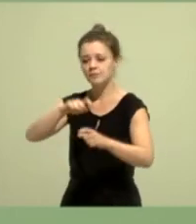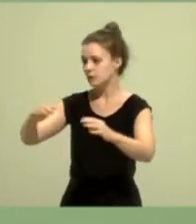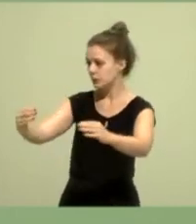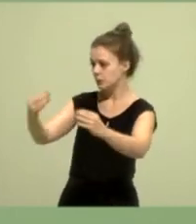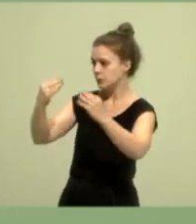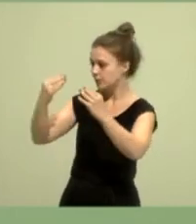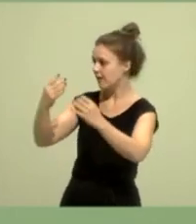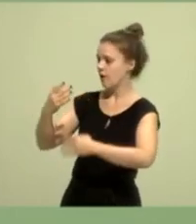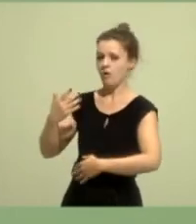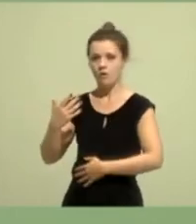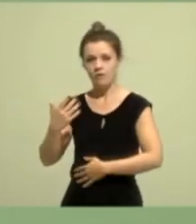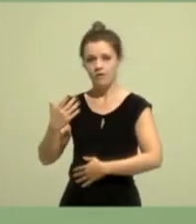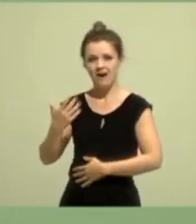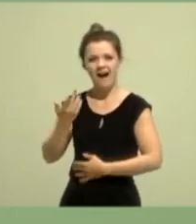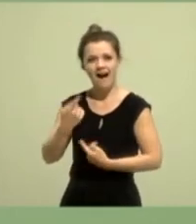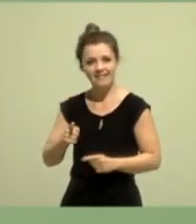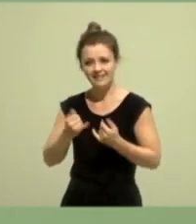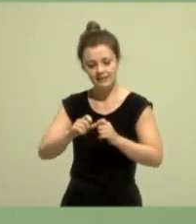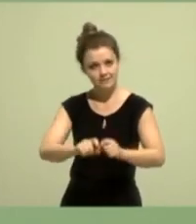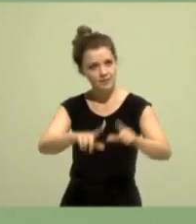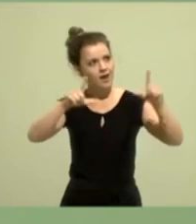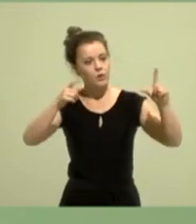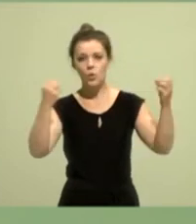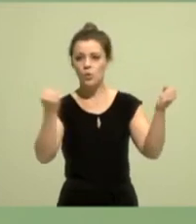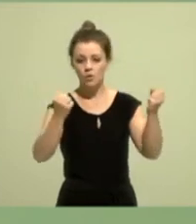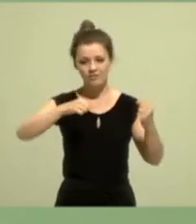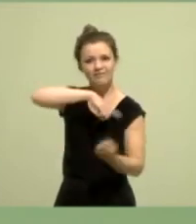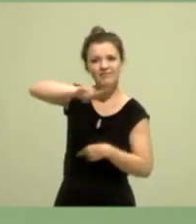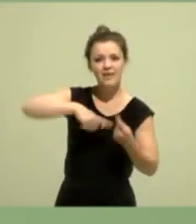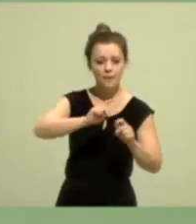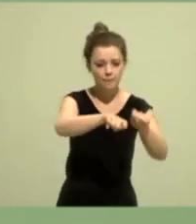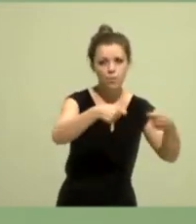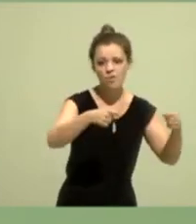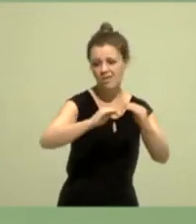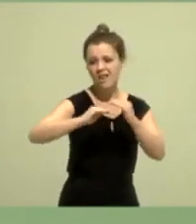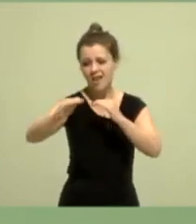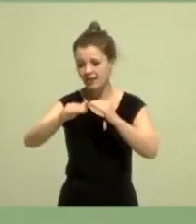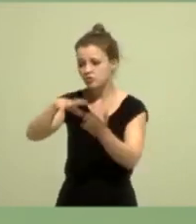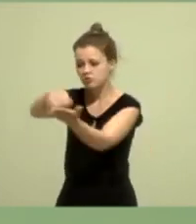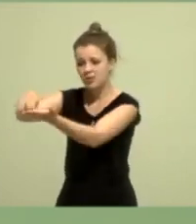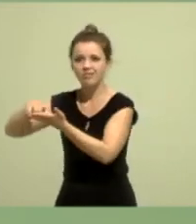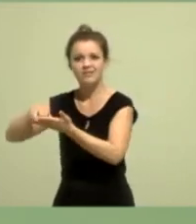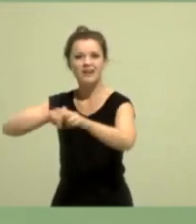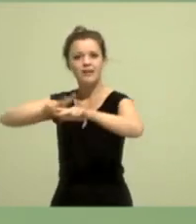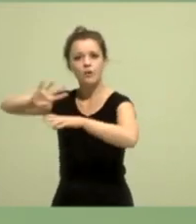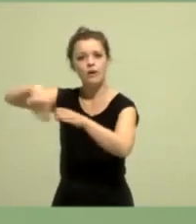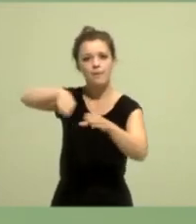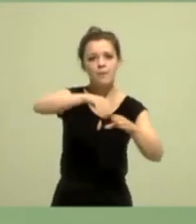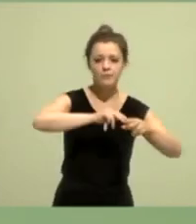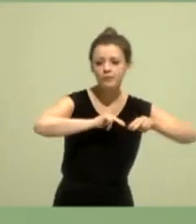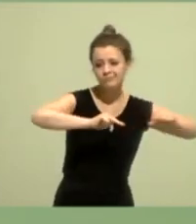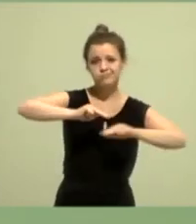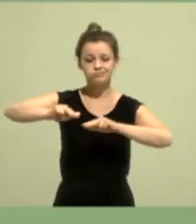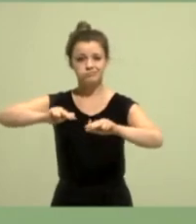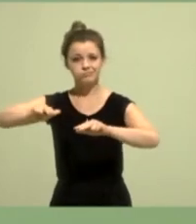Land und Kommune, in einer sogenannten Regierungsverantwortung. Und das heißt, dass an uns die Fragen der Zukunft